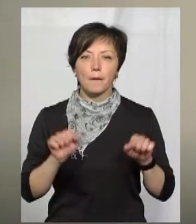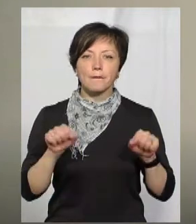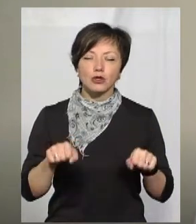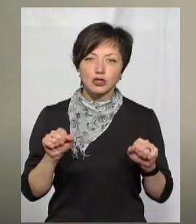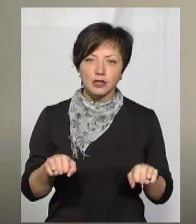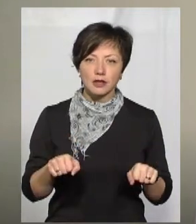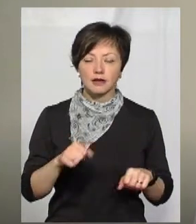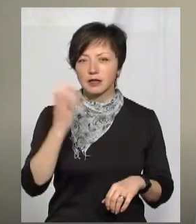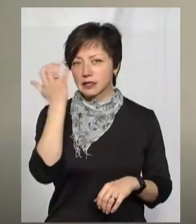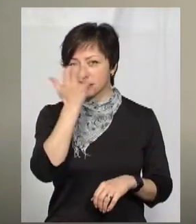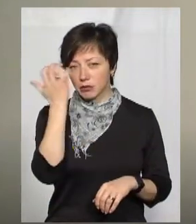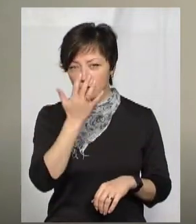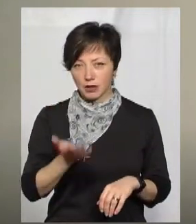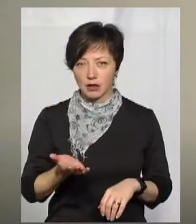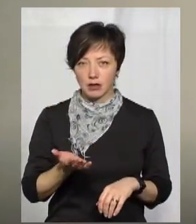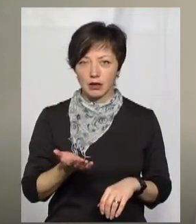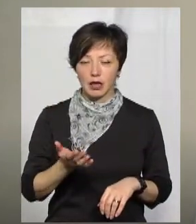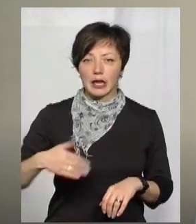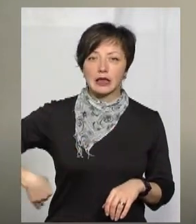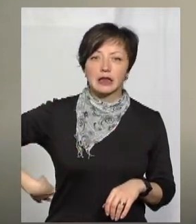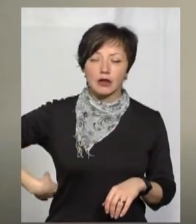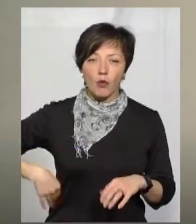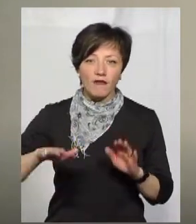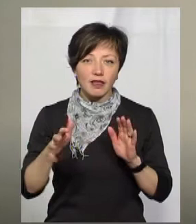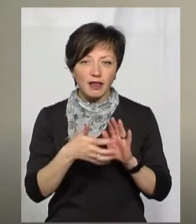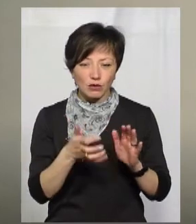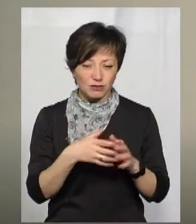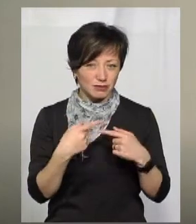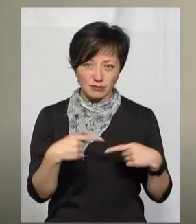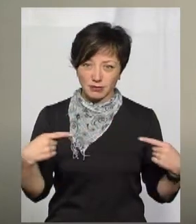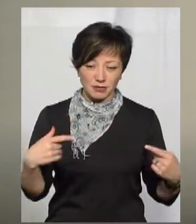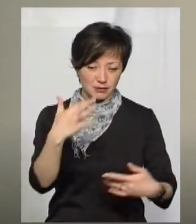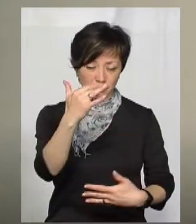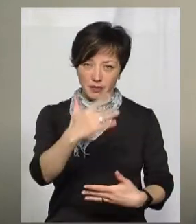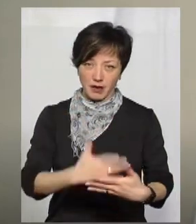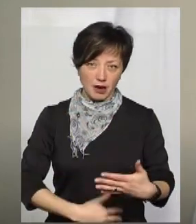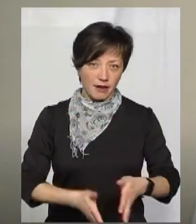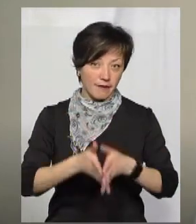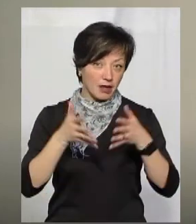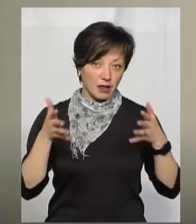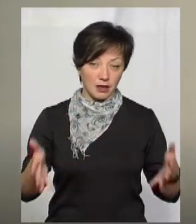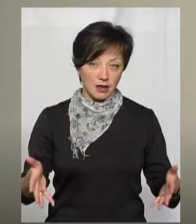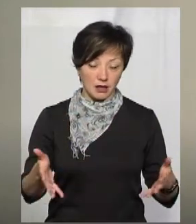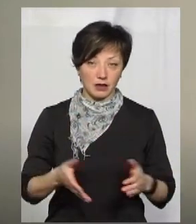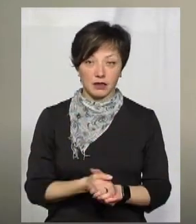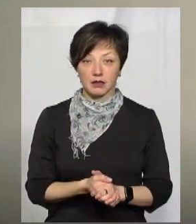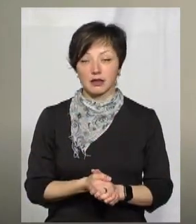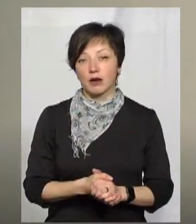Можливо, сліпота, гострониркова недостатність і так далі. Там великий перелік, який